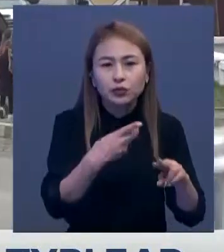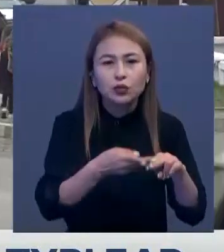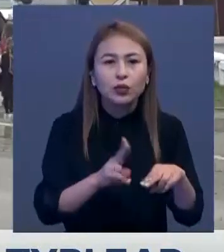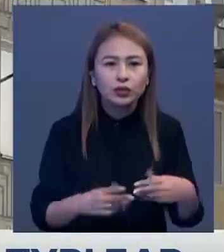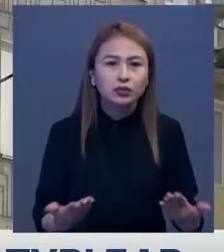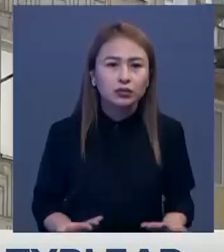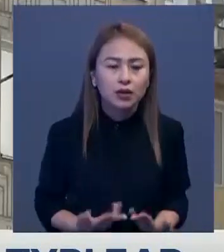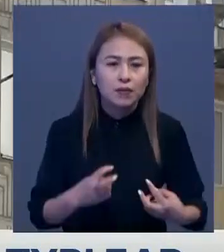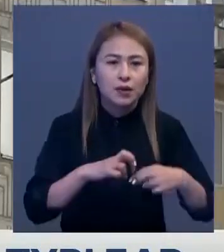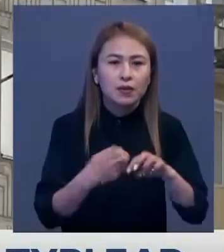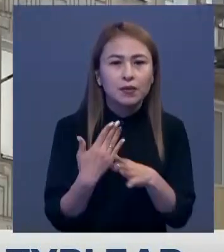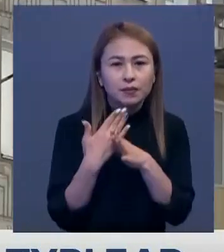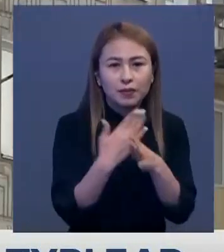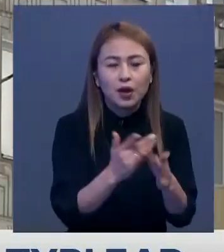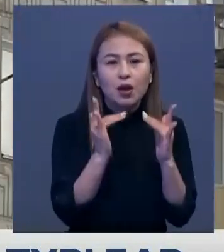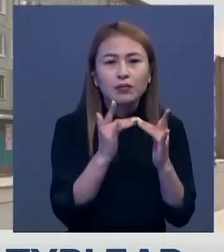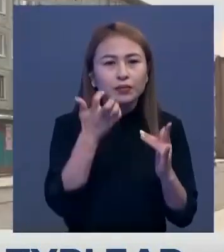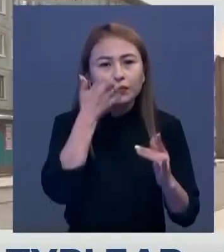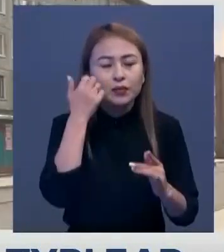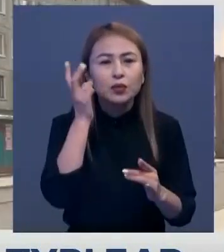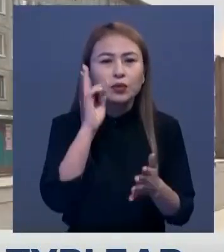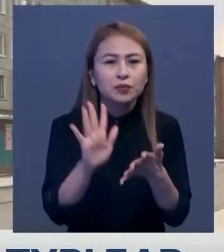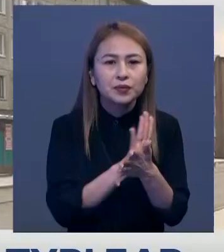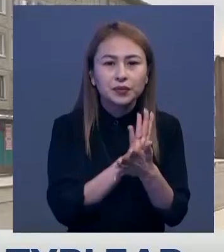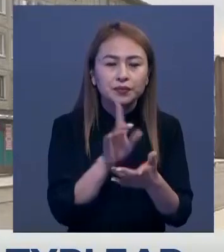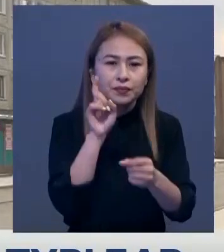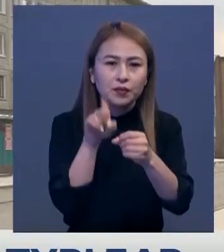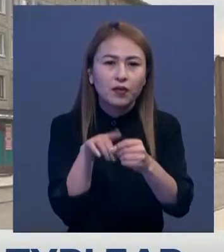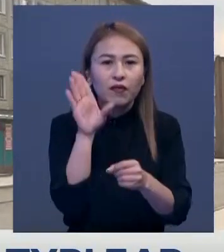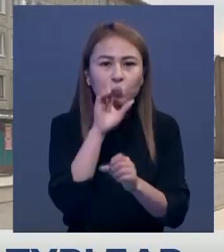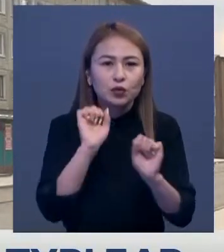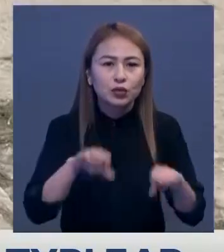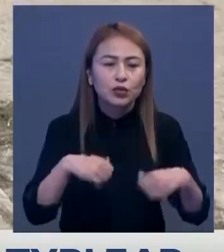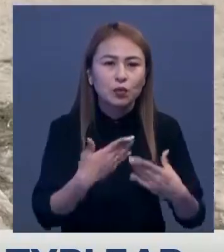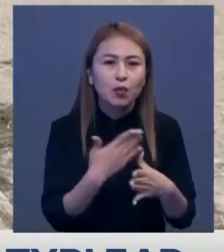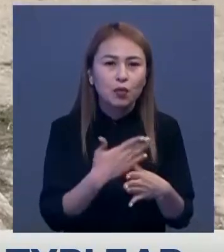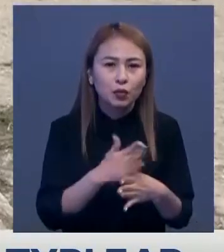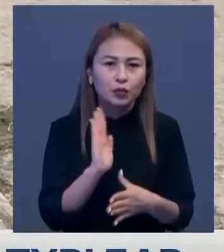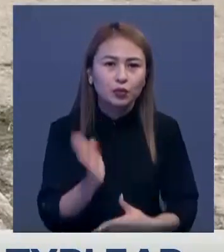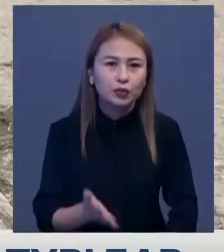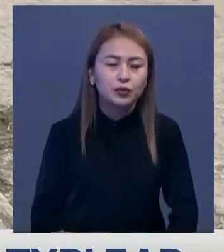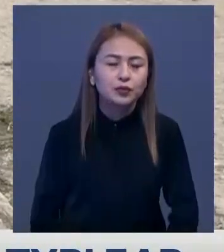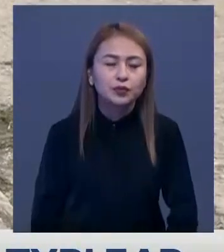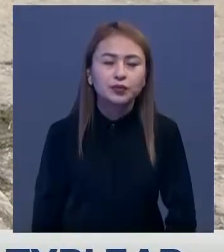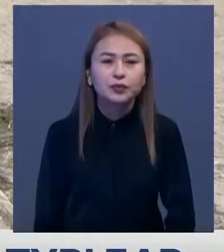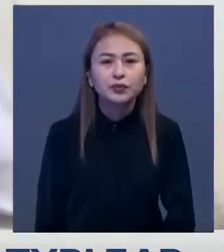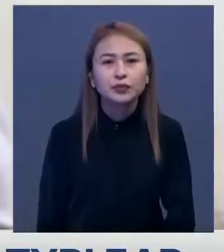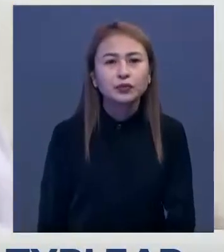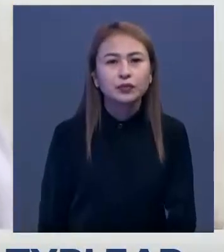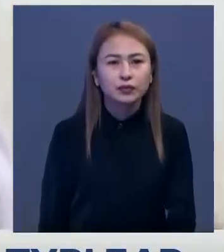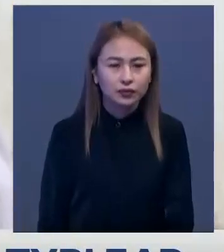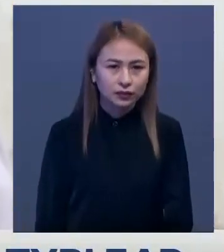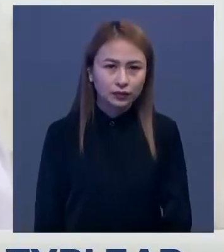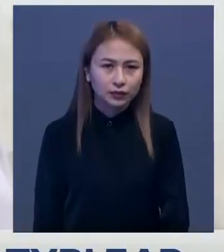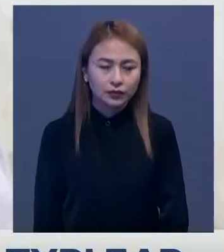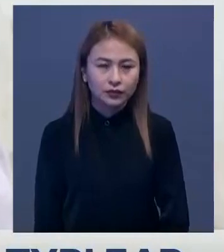мәселенде омш ешіп, жатықаналардың біріне тегін Тіркеуге мүмкіндік жасалатын айтты. Болат Көңгін Айолы Медет өмір ған, Берг